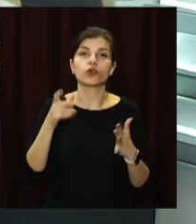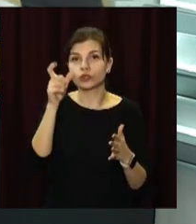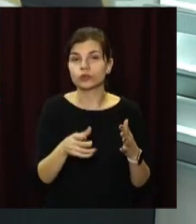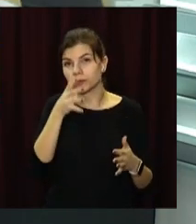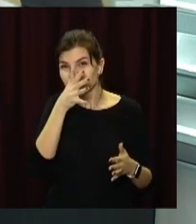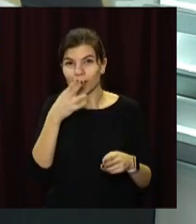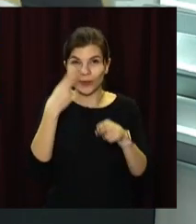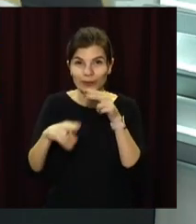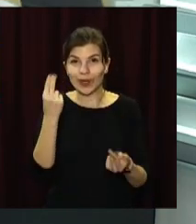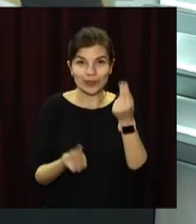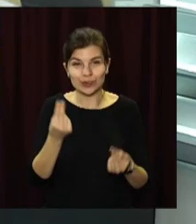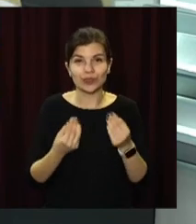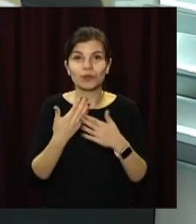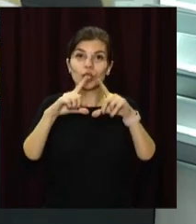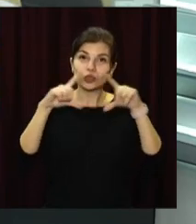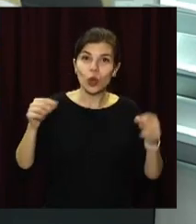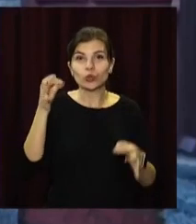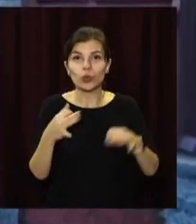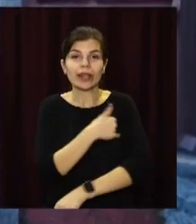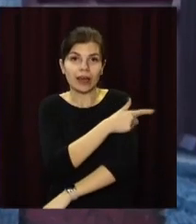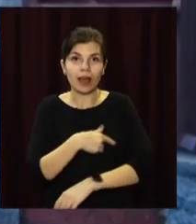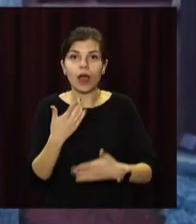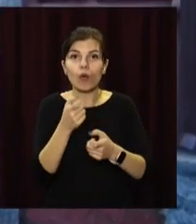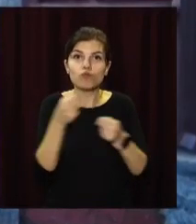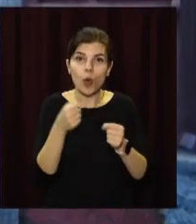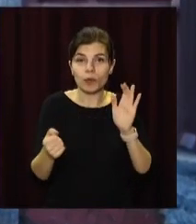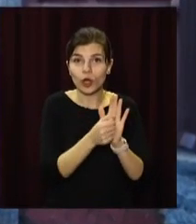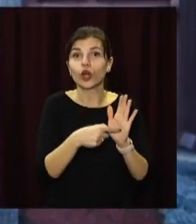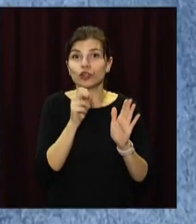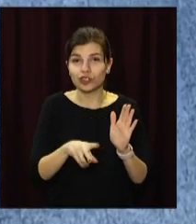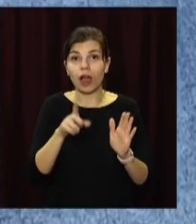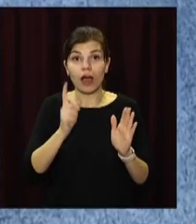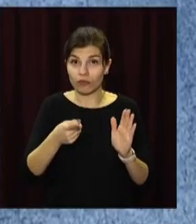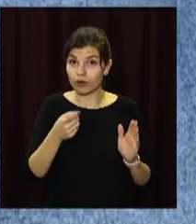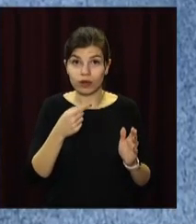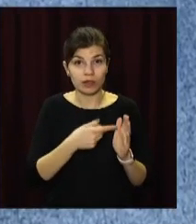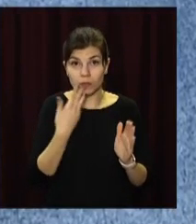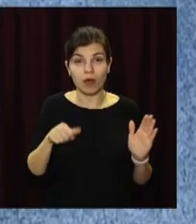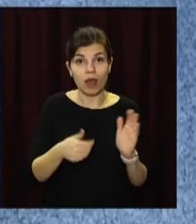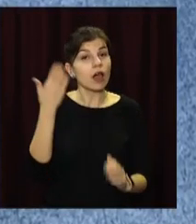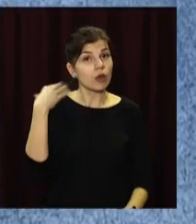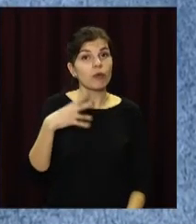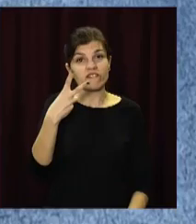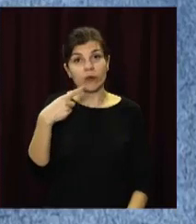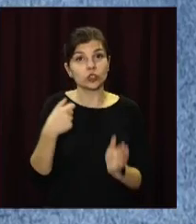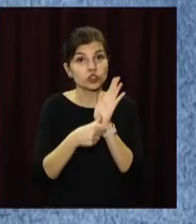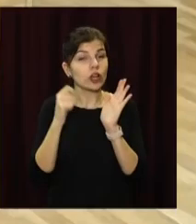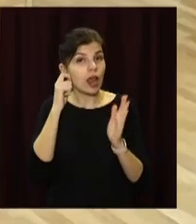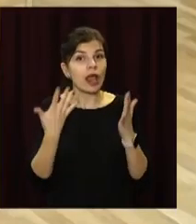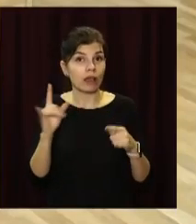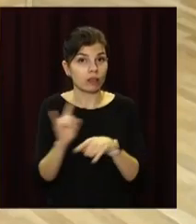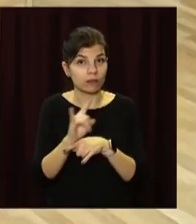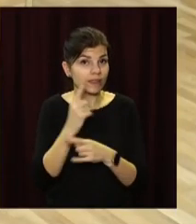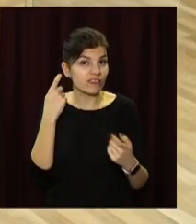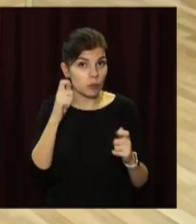інфраструктури. Йдеться про школи, суди та лікарні. Раніше санкції статті передбачали від 2 до 6 років ув'язнення, якщо неправдиве